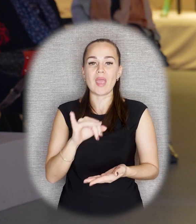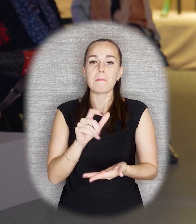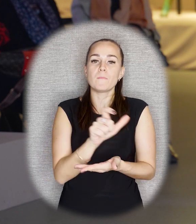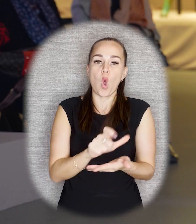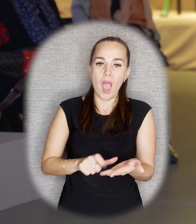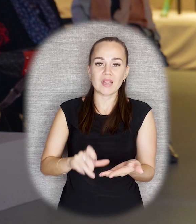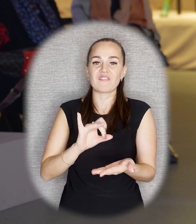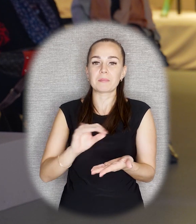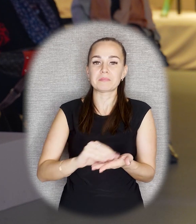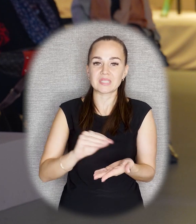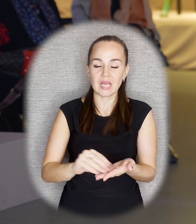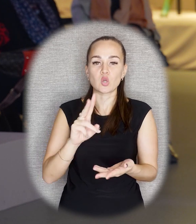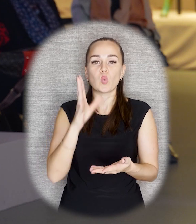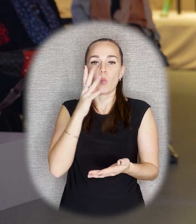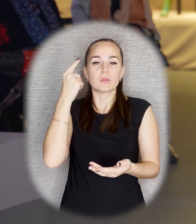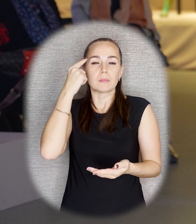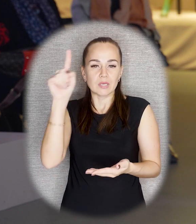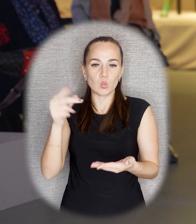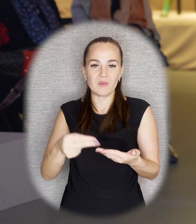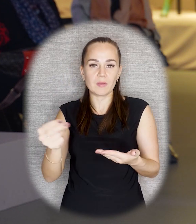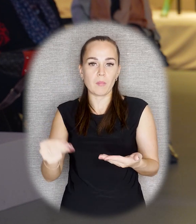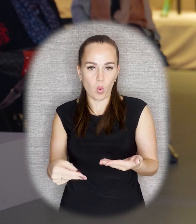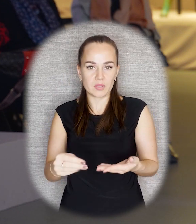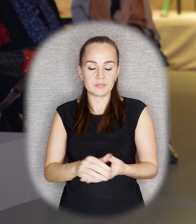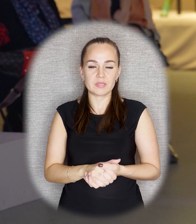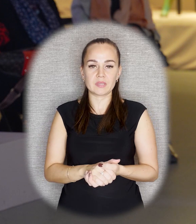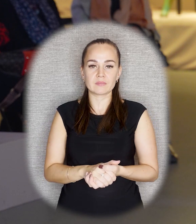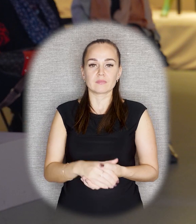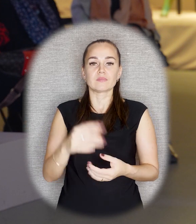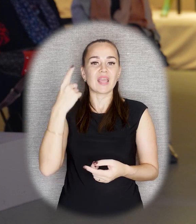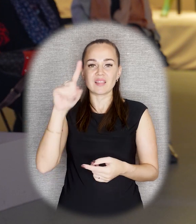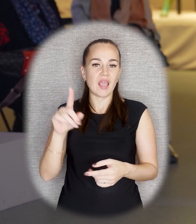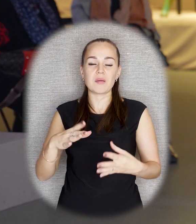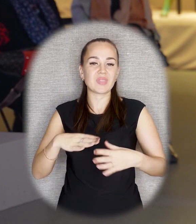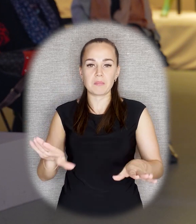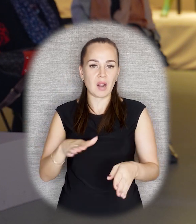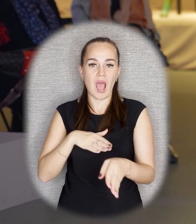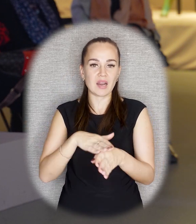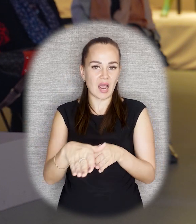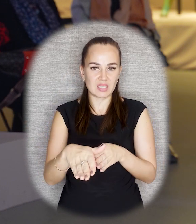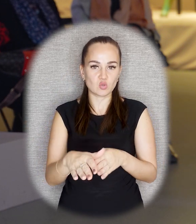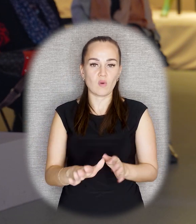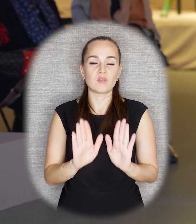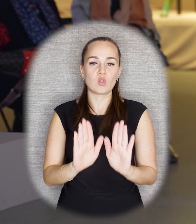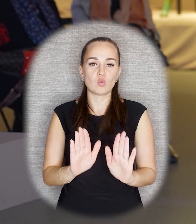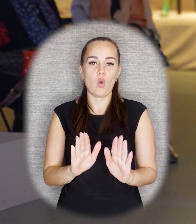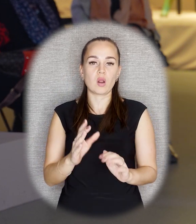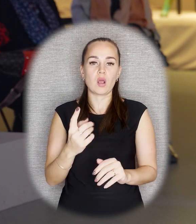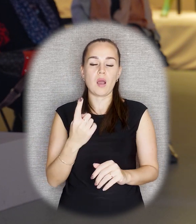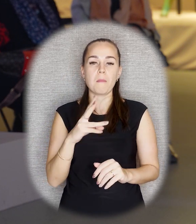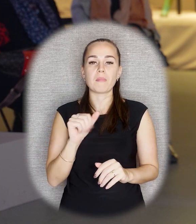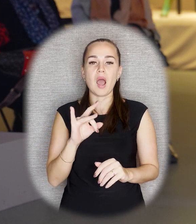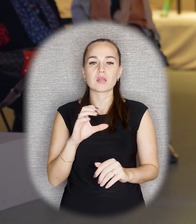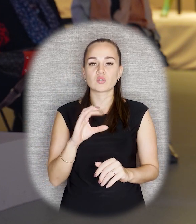которые тоже будут создавать свои подписи. Идея не была реализована. Наверное, в архитектурном только памятнике на